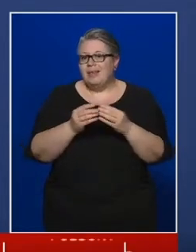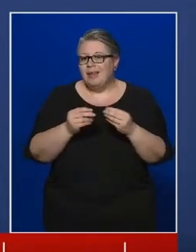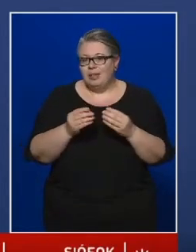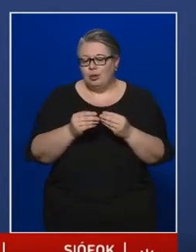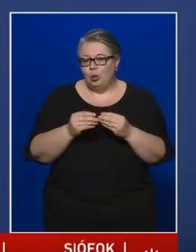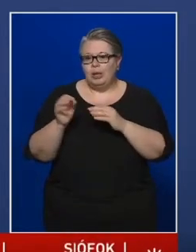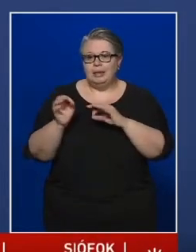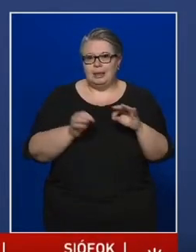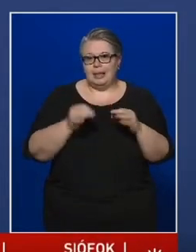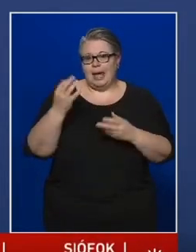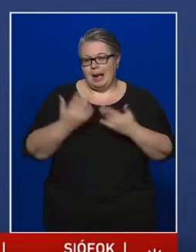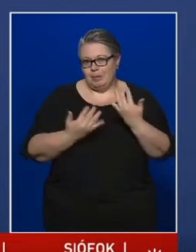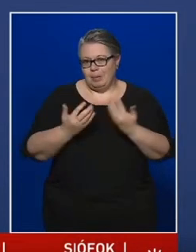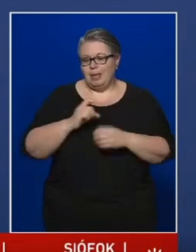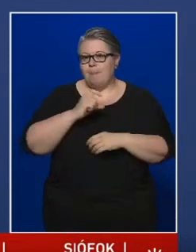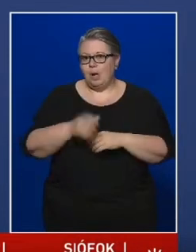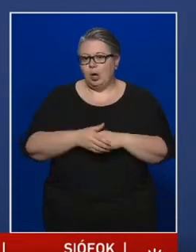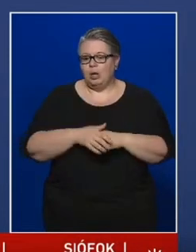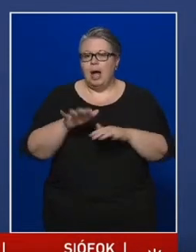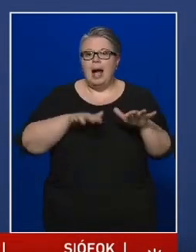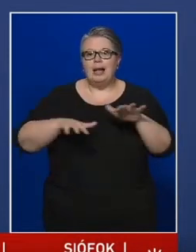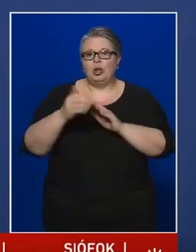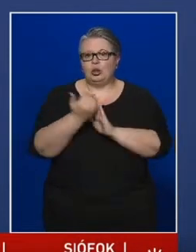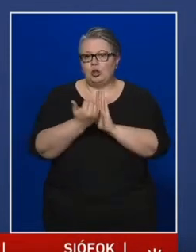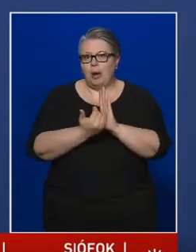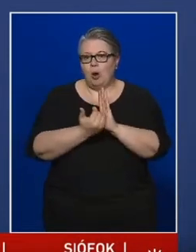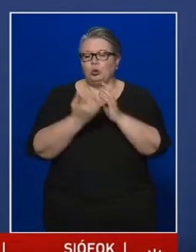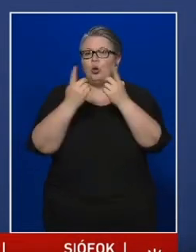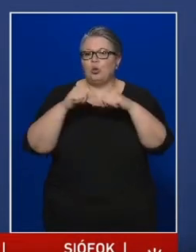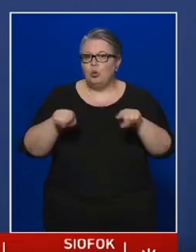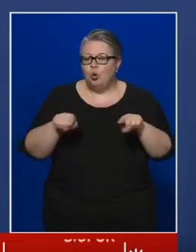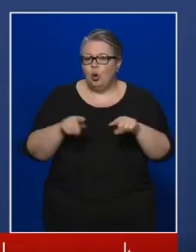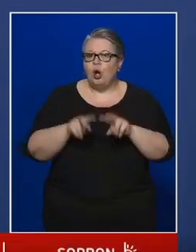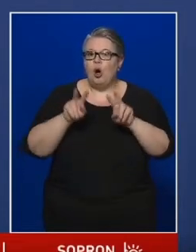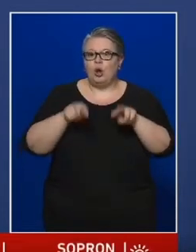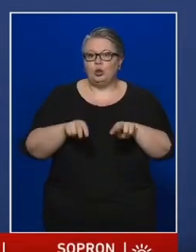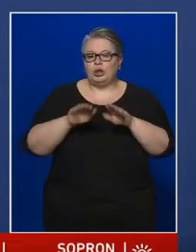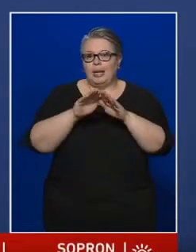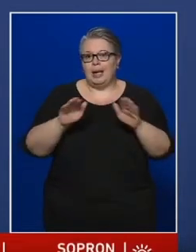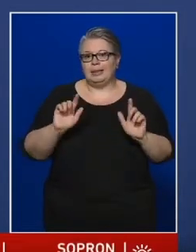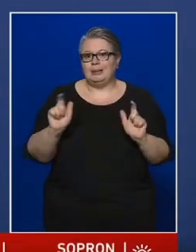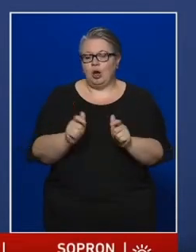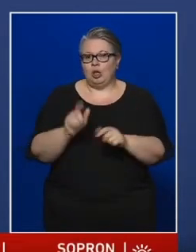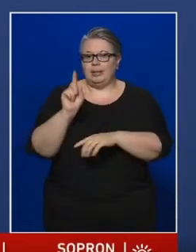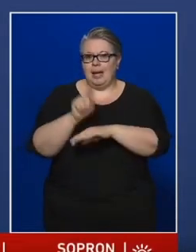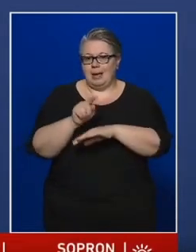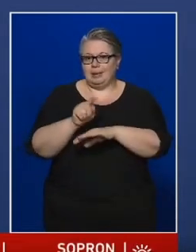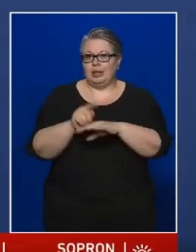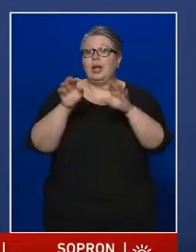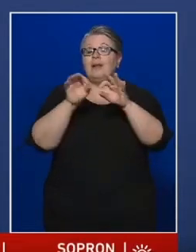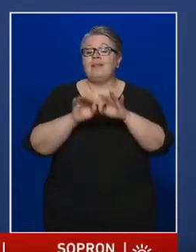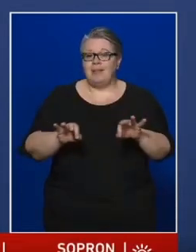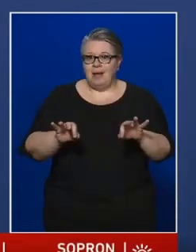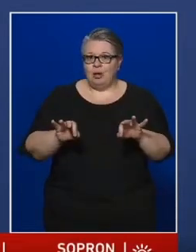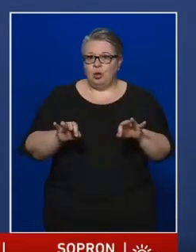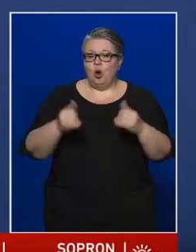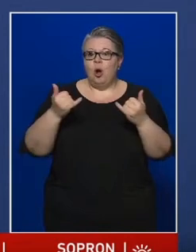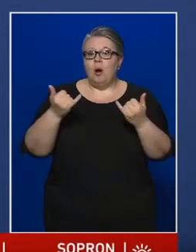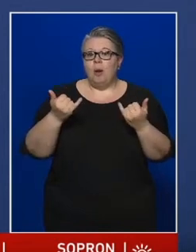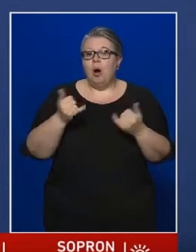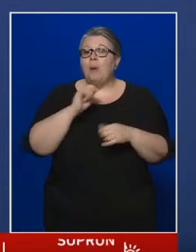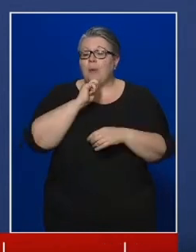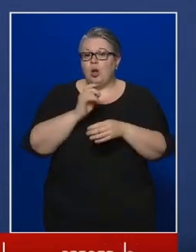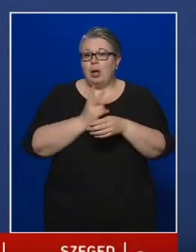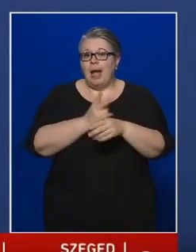intézkedések eredményeként az általános szabályoktól eltérően hatósági házi karantén elrendelése nélkül a magyar